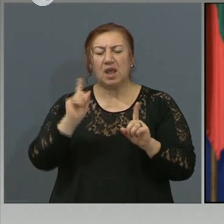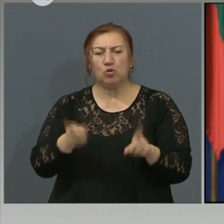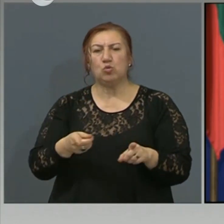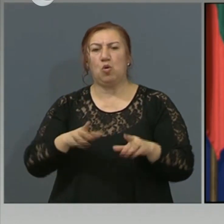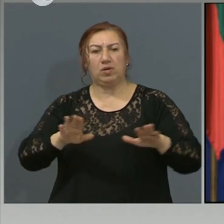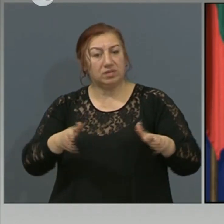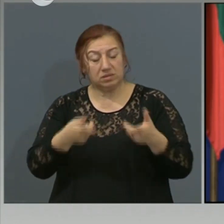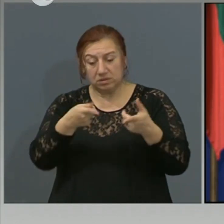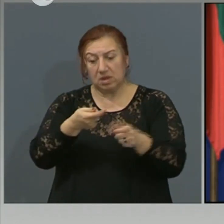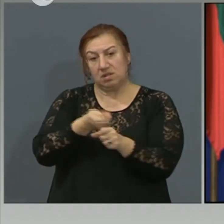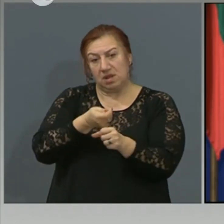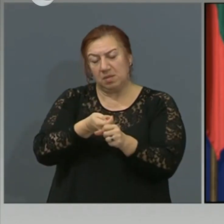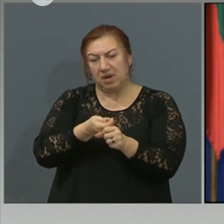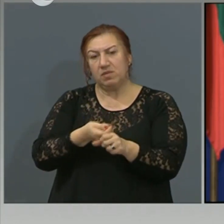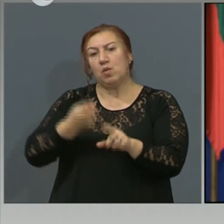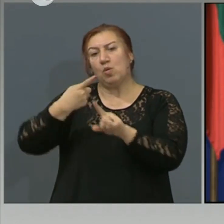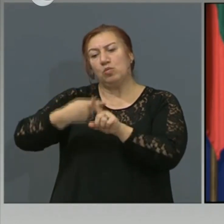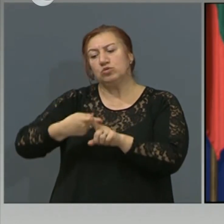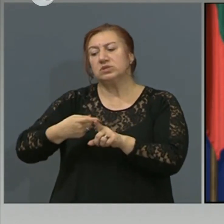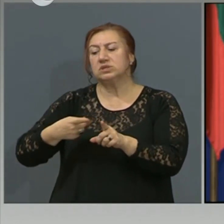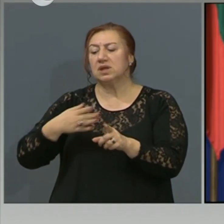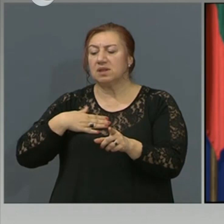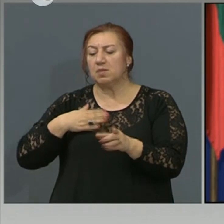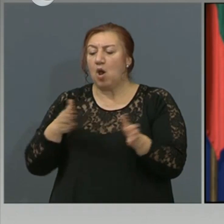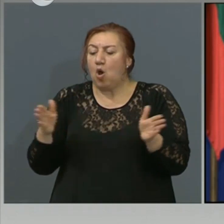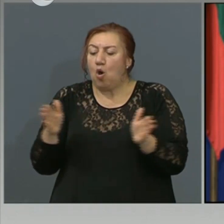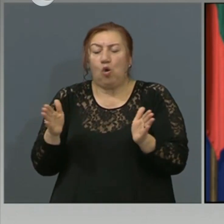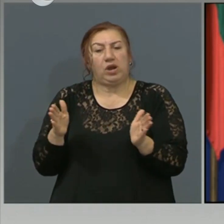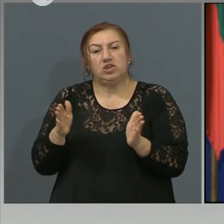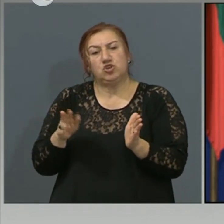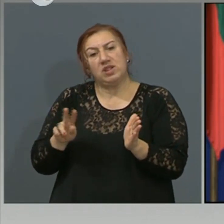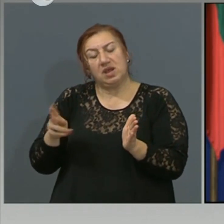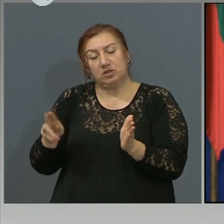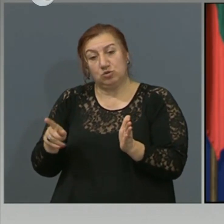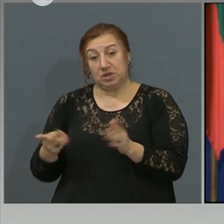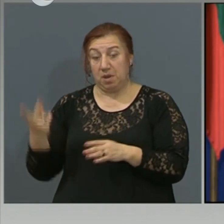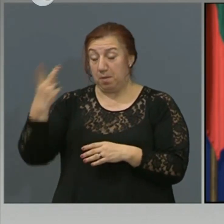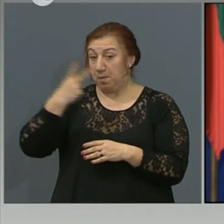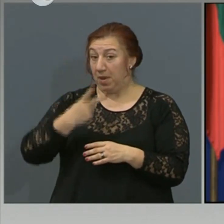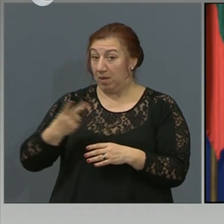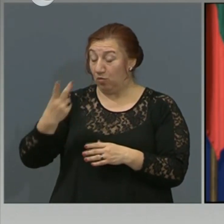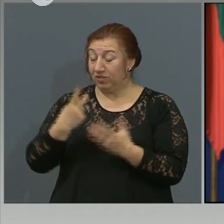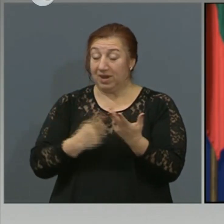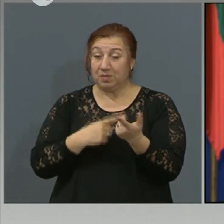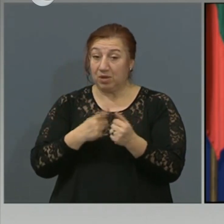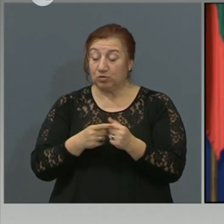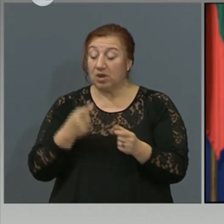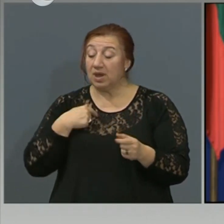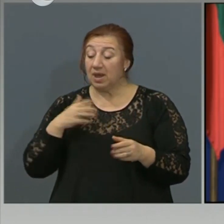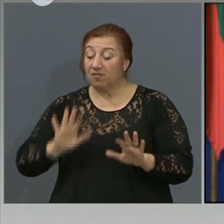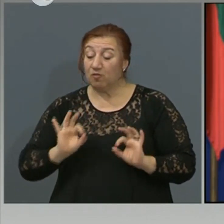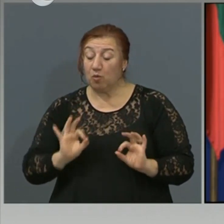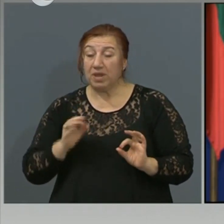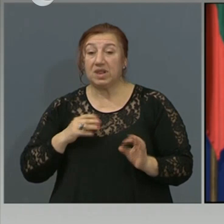да станат и в ограничен ресурс, което пак го повтарям няколко пъти. в ограничен